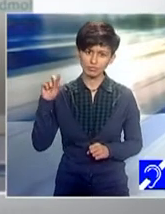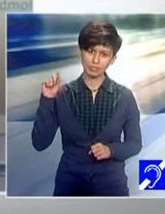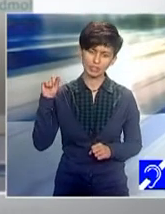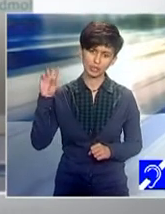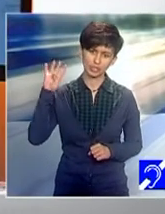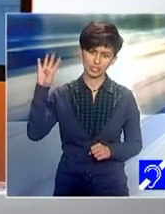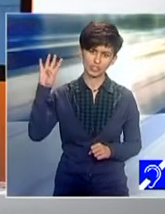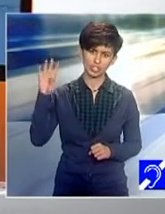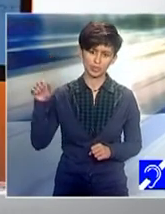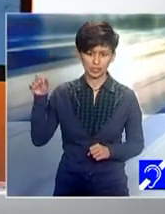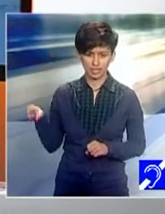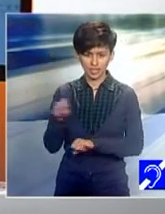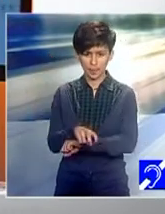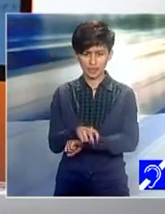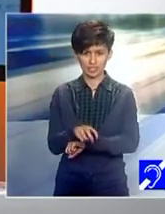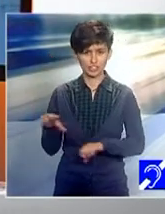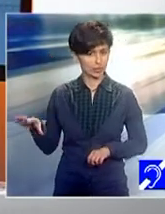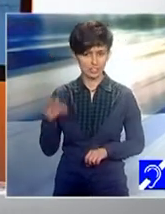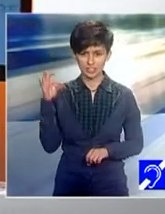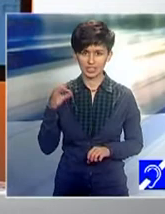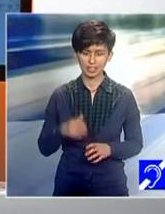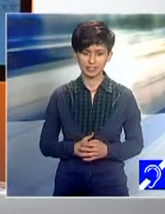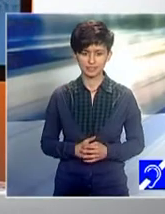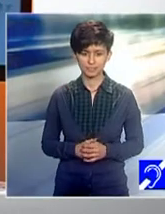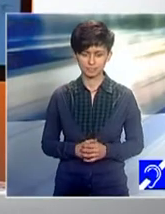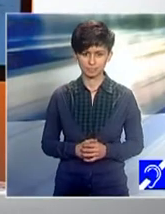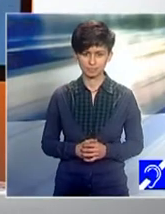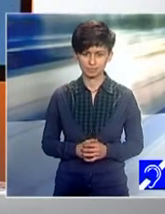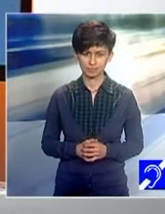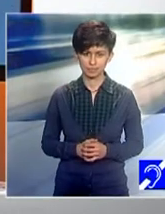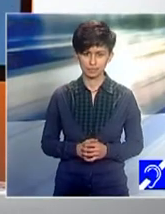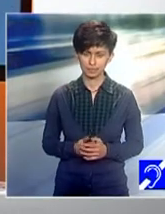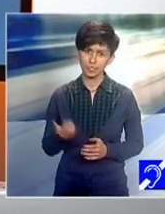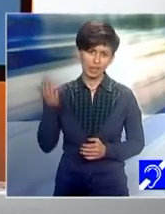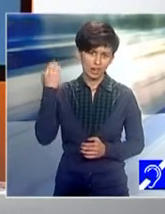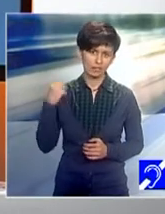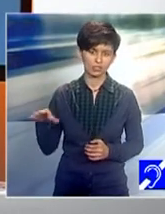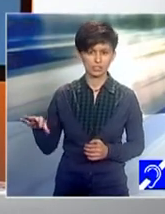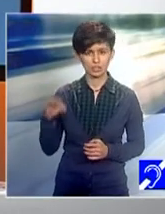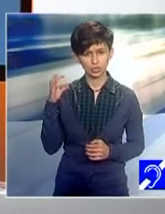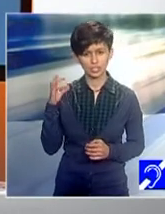selectați, trebuie să menționăm că a fost, din câte am văzut, a fost o recrutare destul de